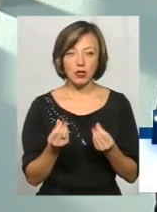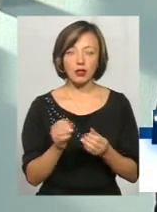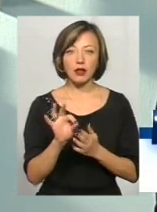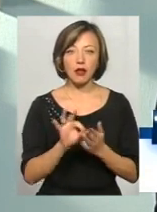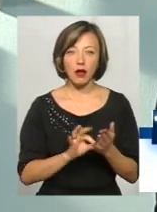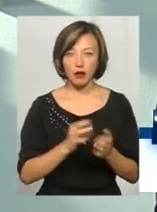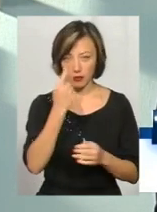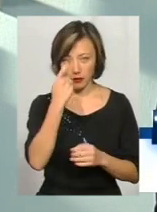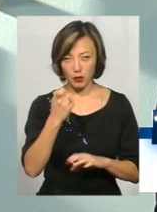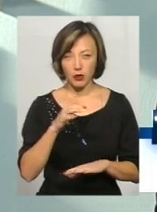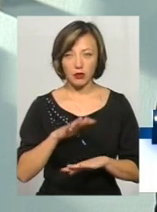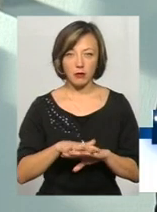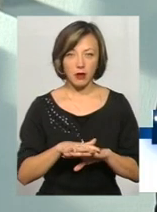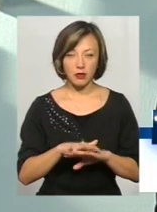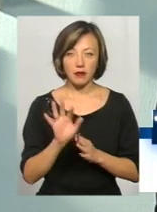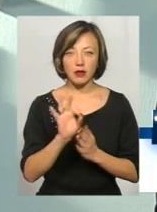негайно повідомляти банк.